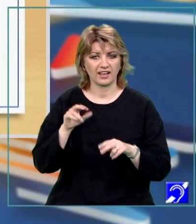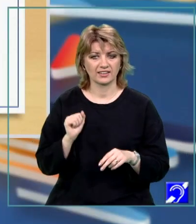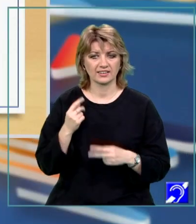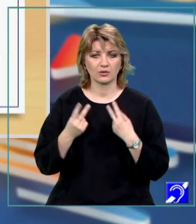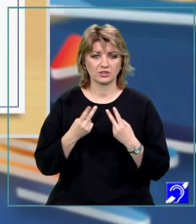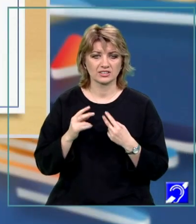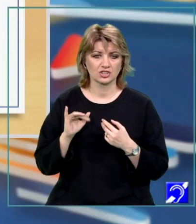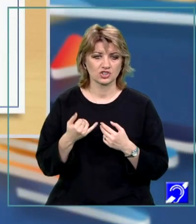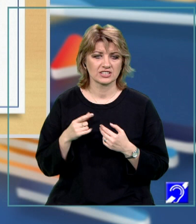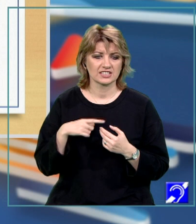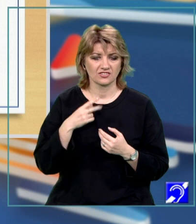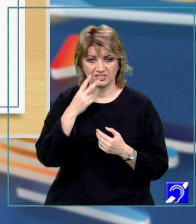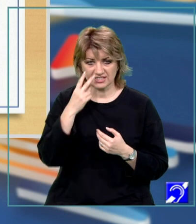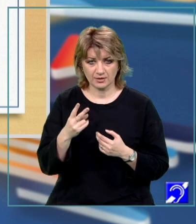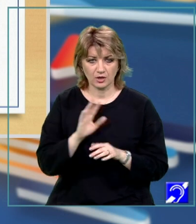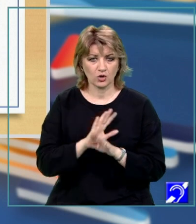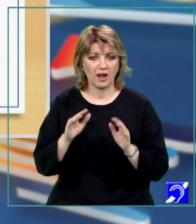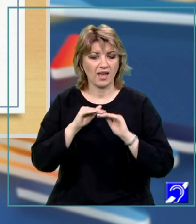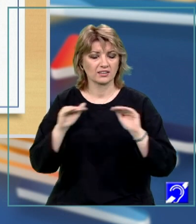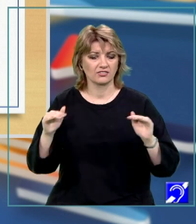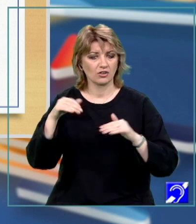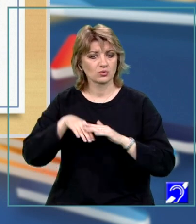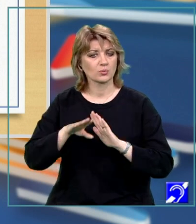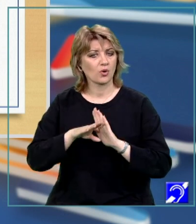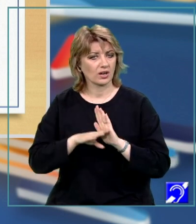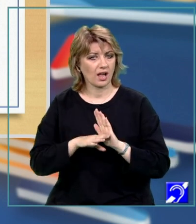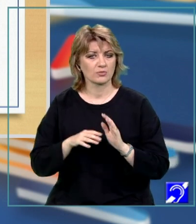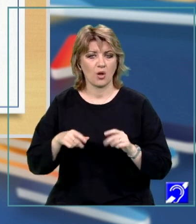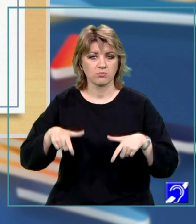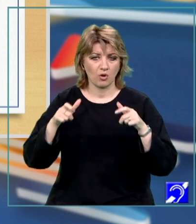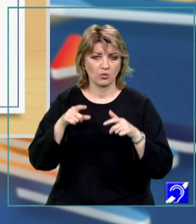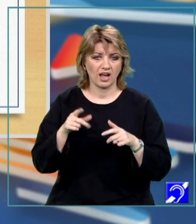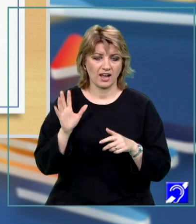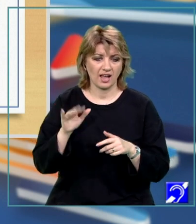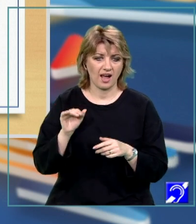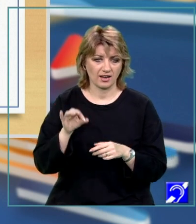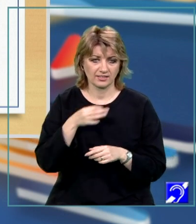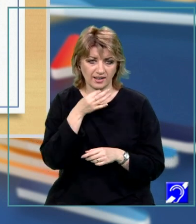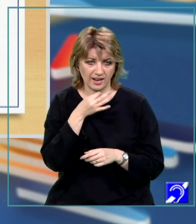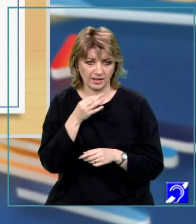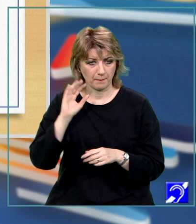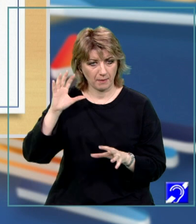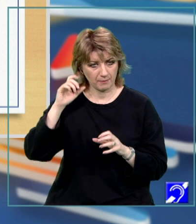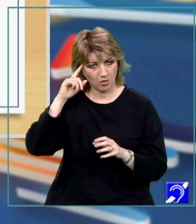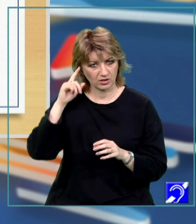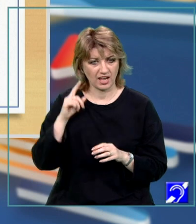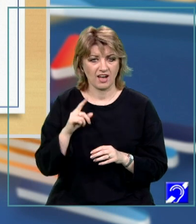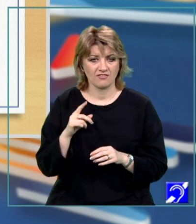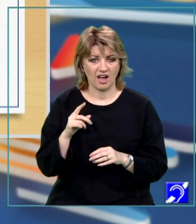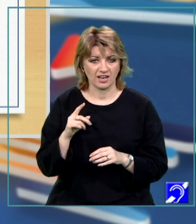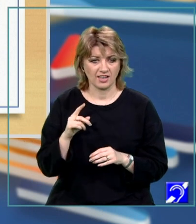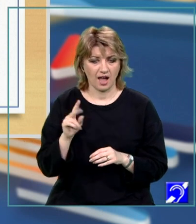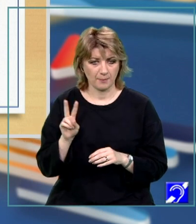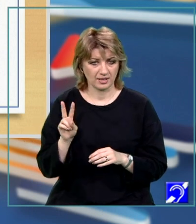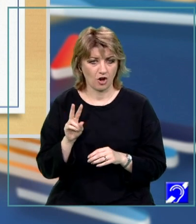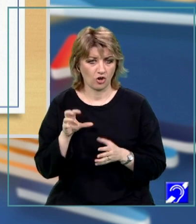utilizare și sunt vizibile doar la nivelul subprogramului sau al blocului care le conține declararea. Memoria alocată variabilor locale